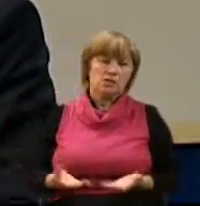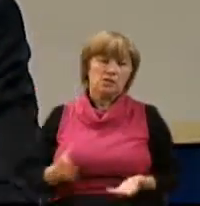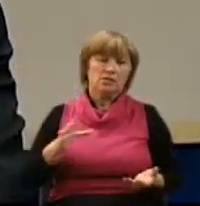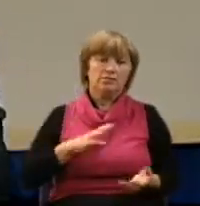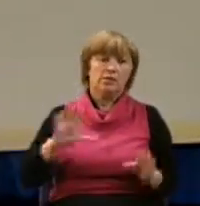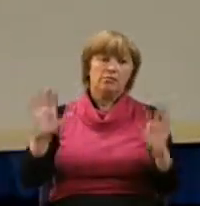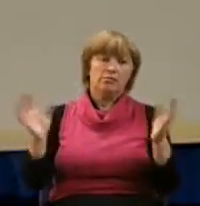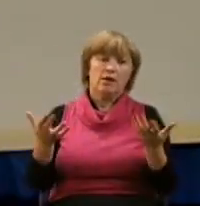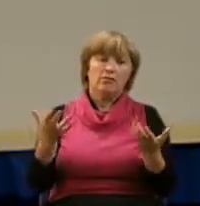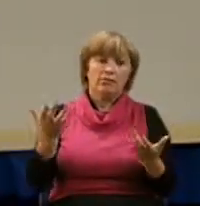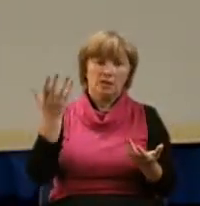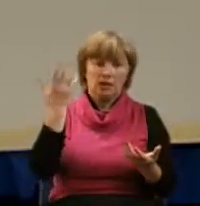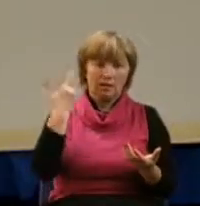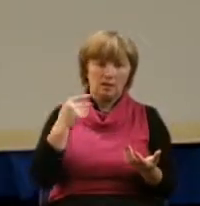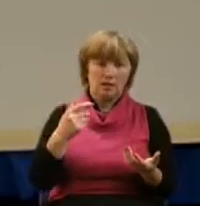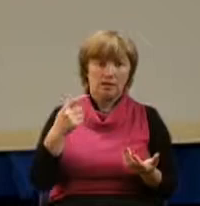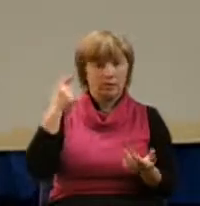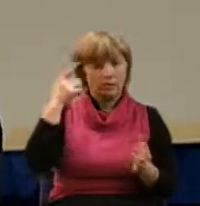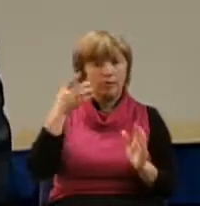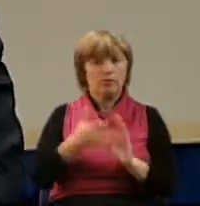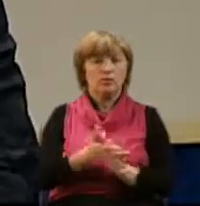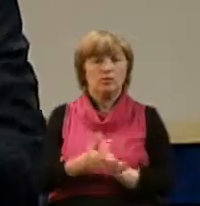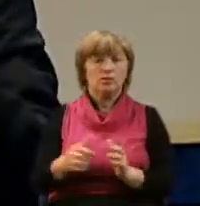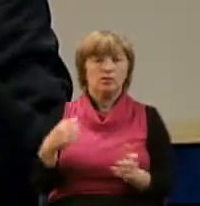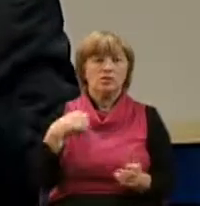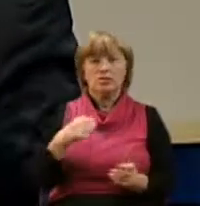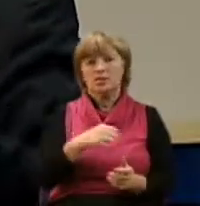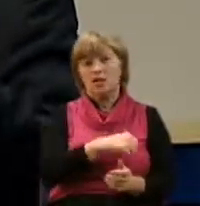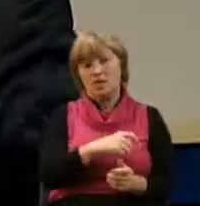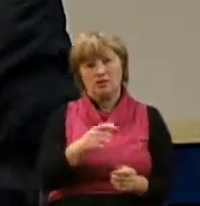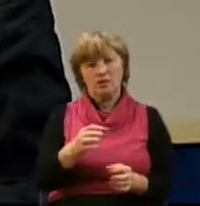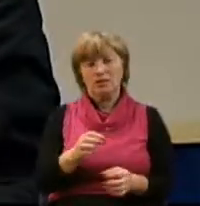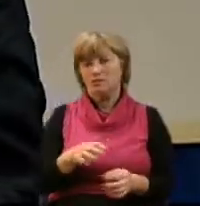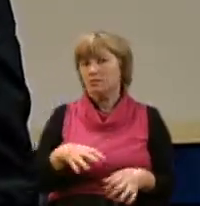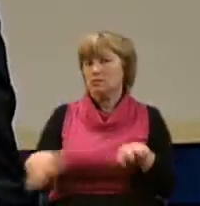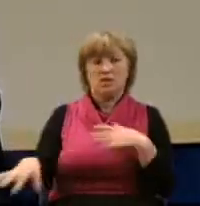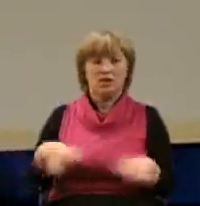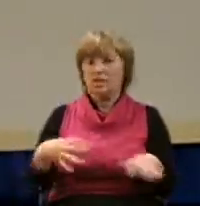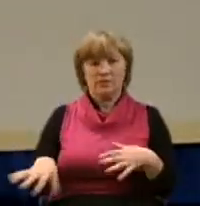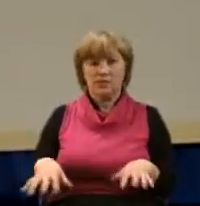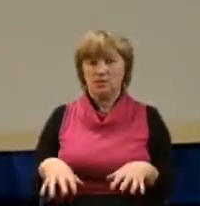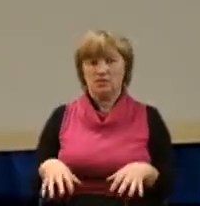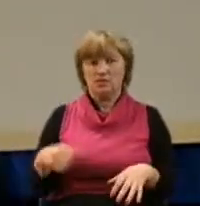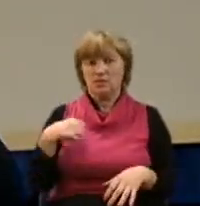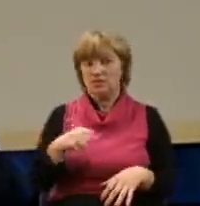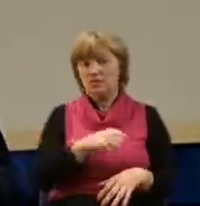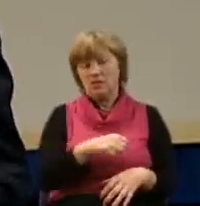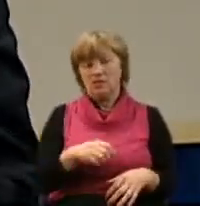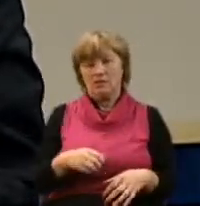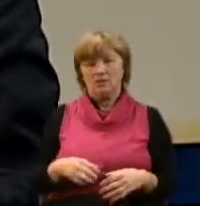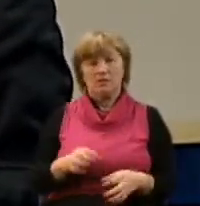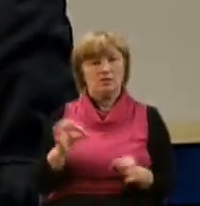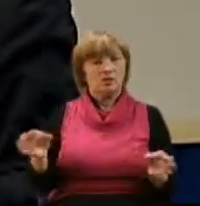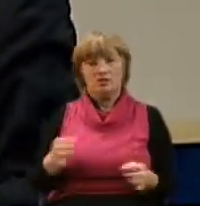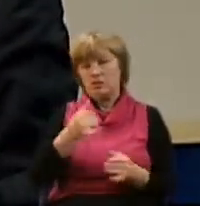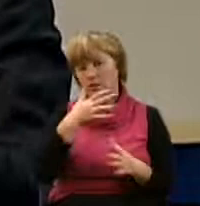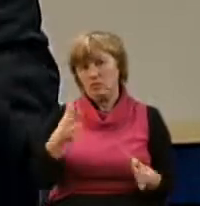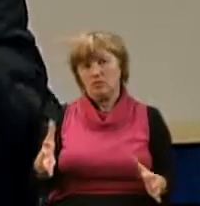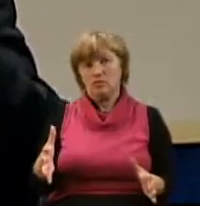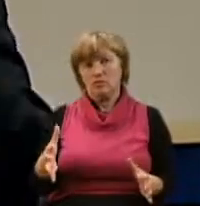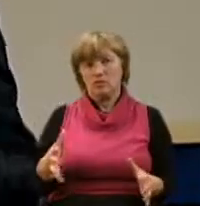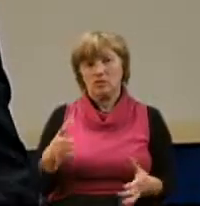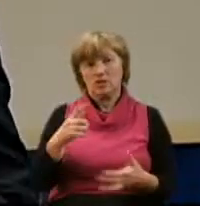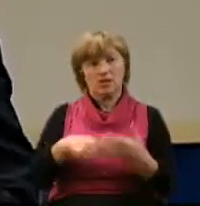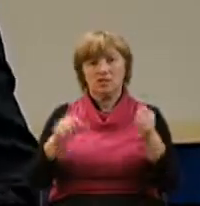момент, когда он осознал, что сам по себе он немощен, сам по себе он слаб, и он не